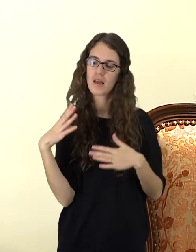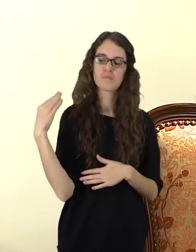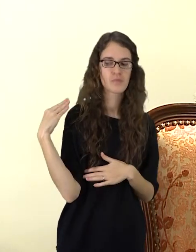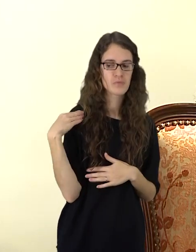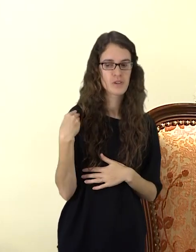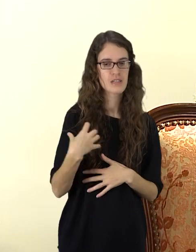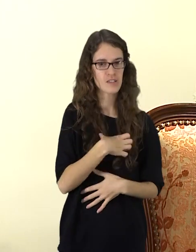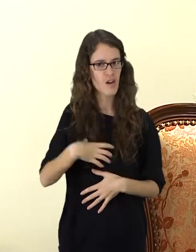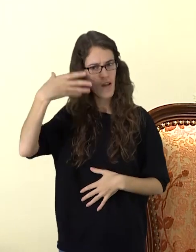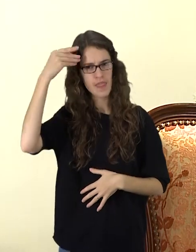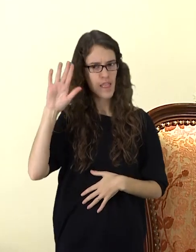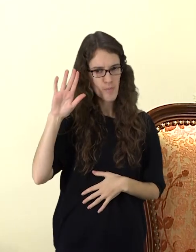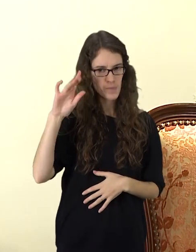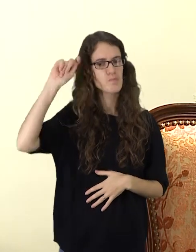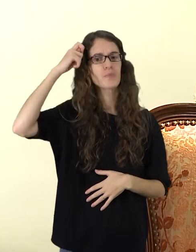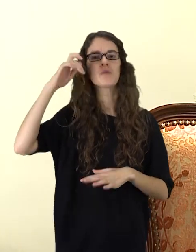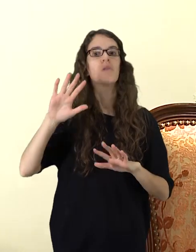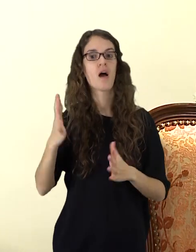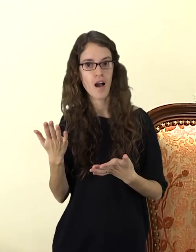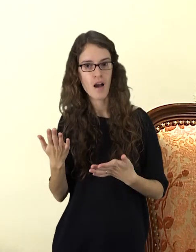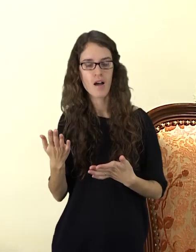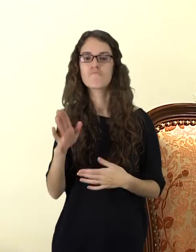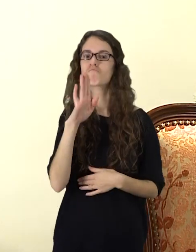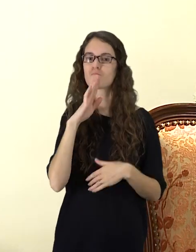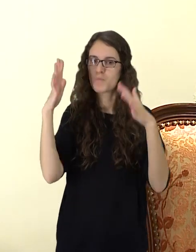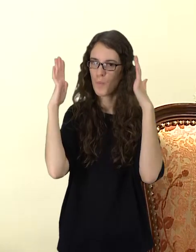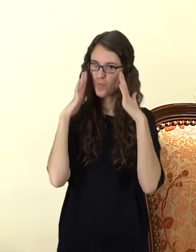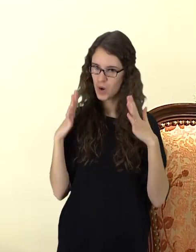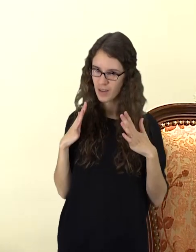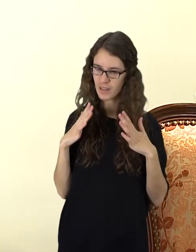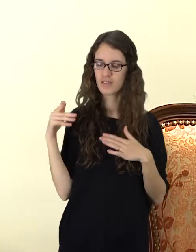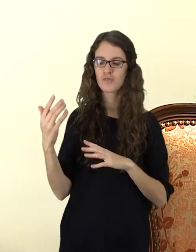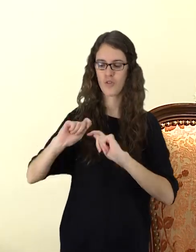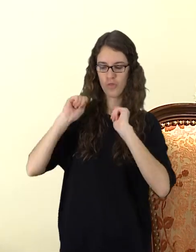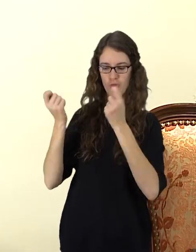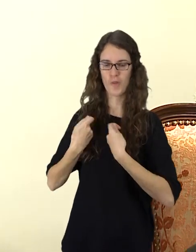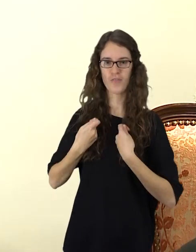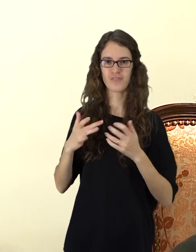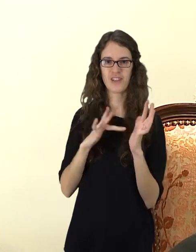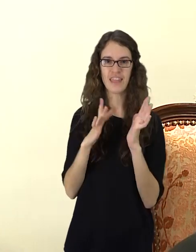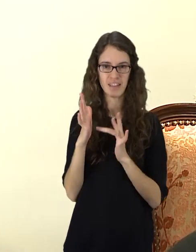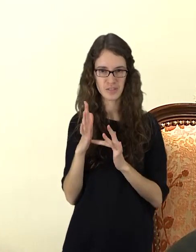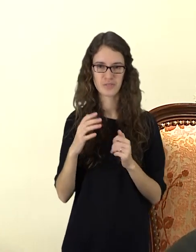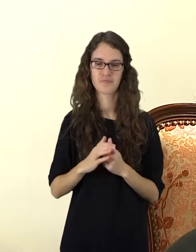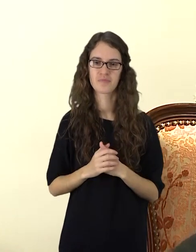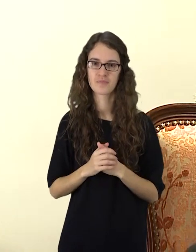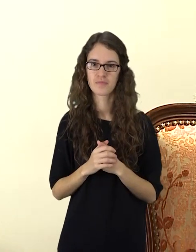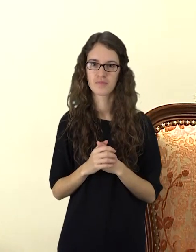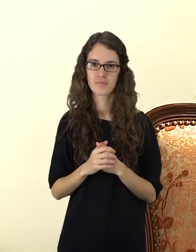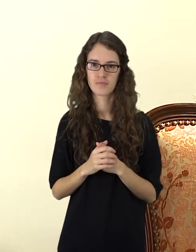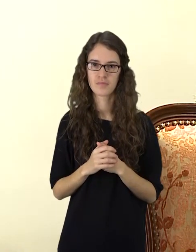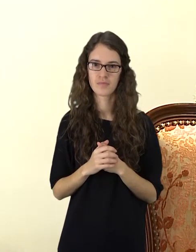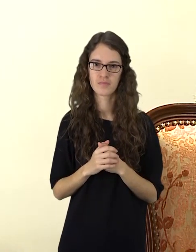milėdami dangiškai emotiną Mariją kaip tą, kuri padovanoja mums išganytoje, kuri